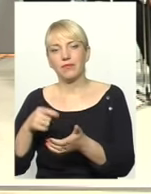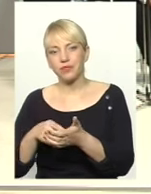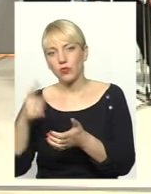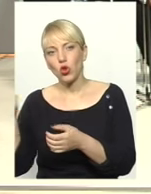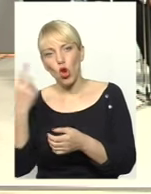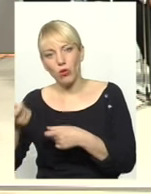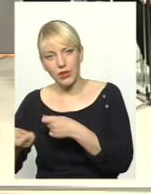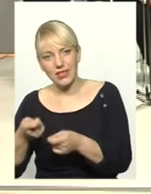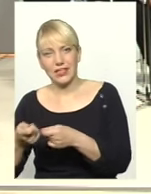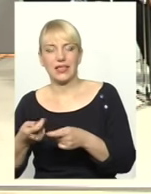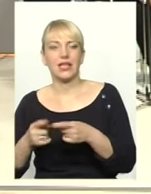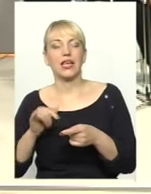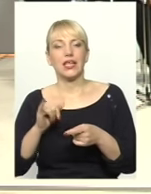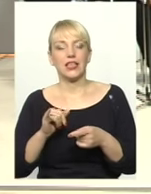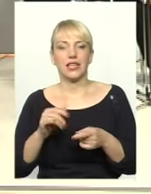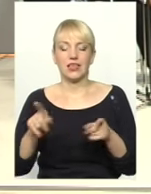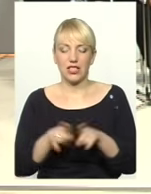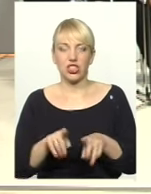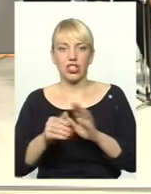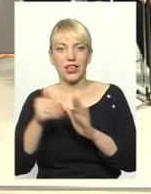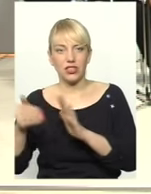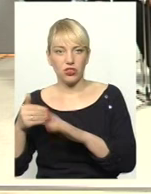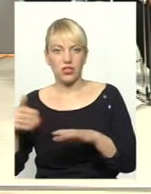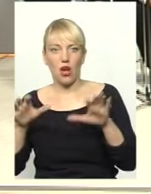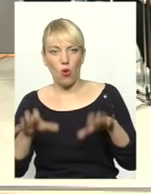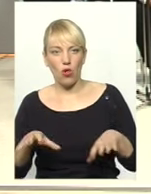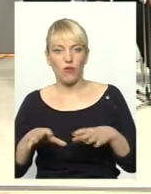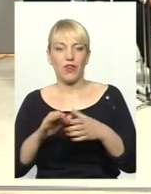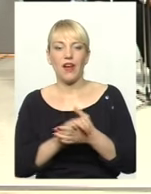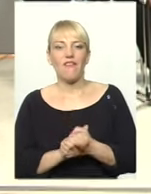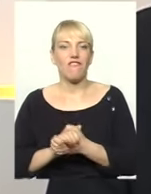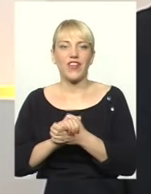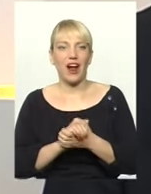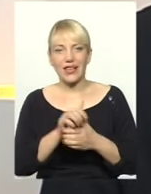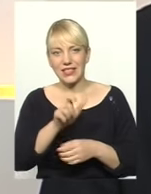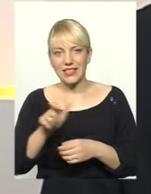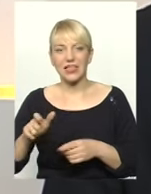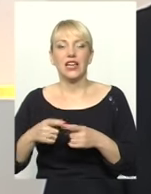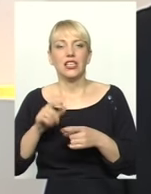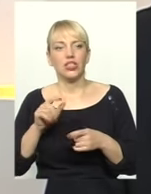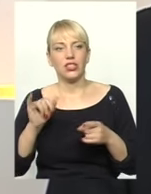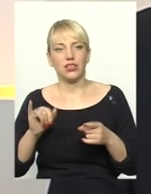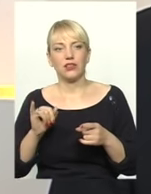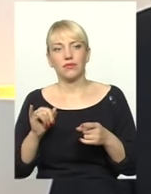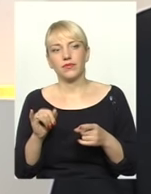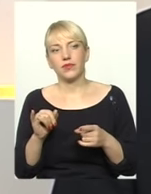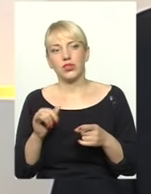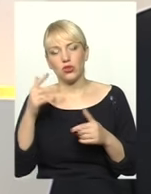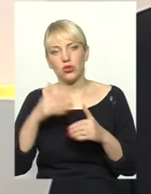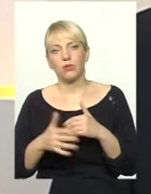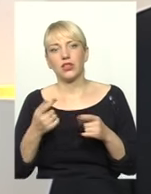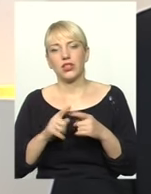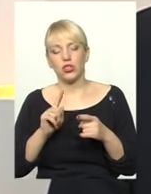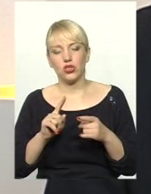є адміністрації. Теж кличуться голови фракцій, для того, щоб ми зрозуміємо, що все одно політичної складової